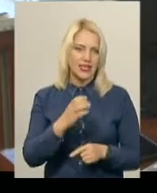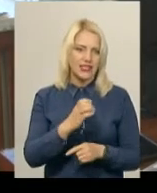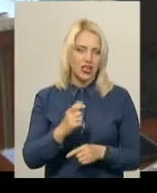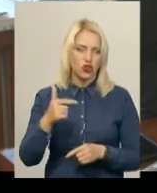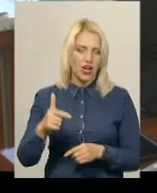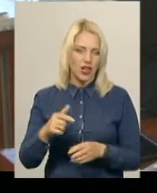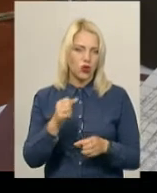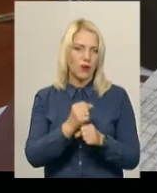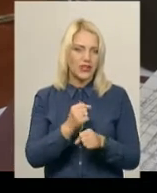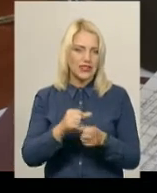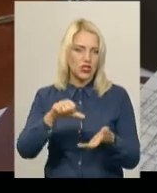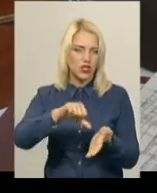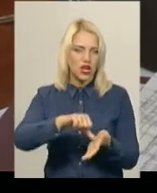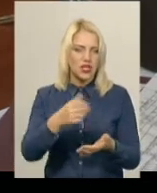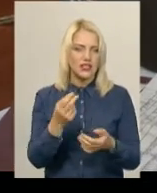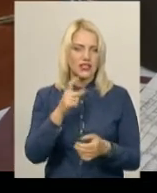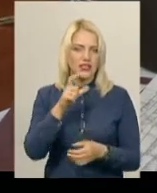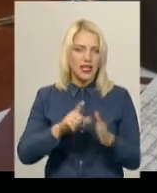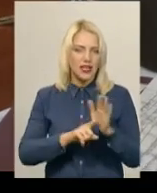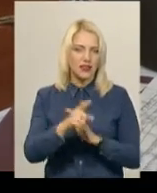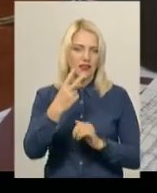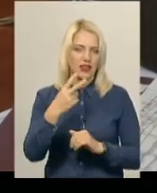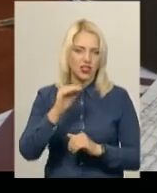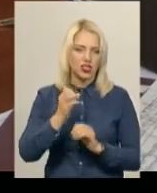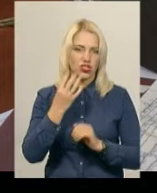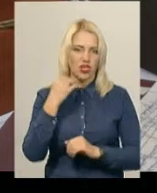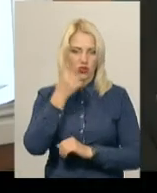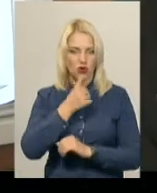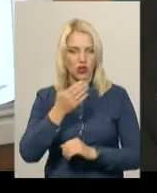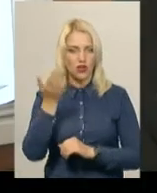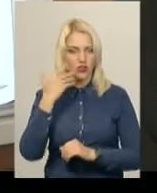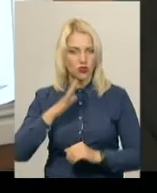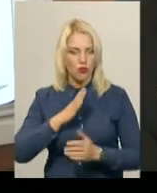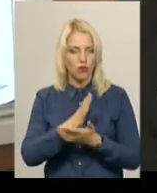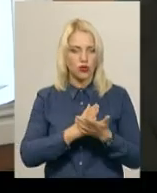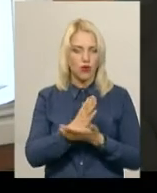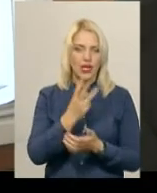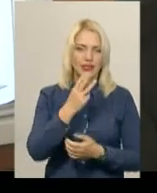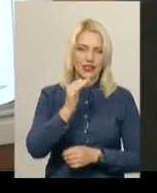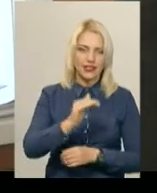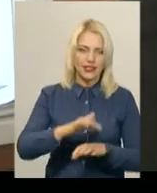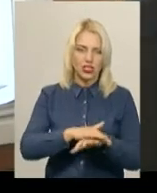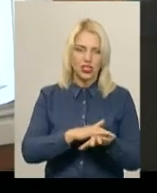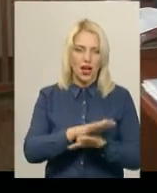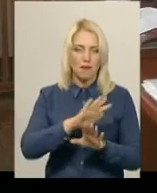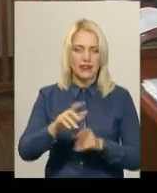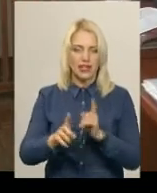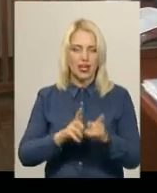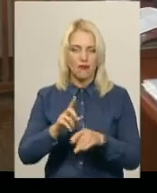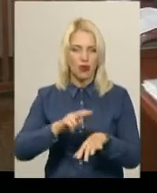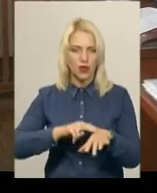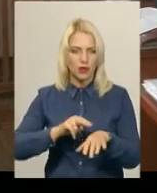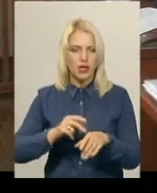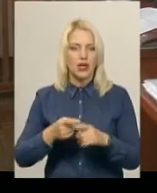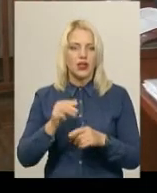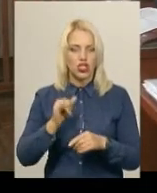працює з 2014 року. Каже, тоді обслуговував три тисячі населення. Після реформи правоохоронних органів у 2016 році